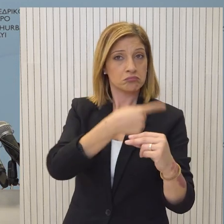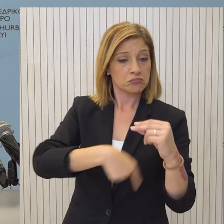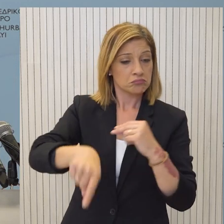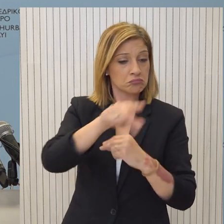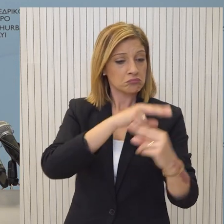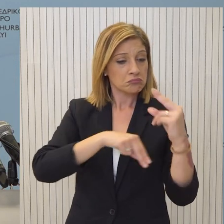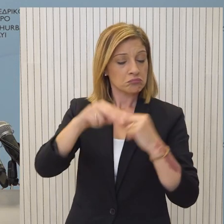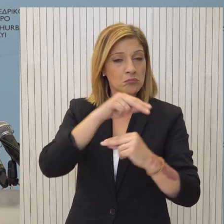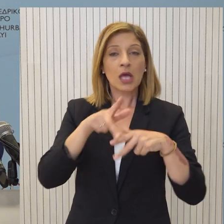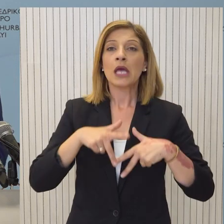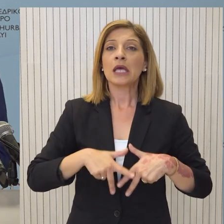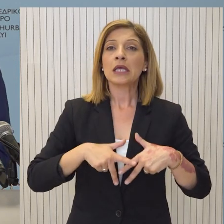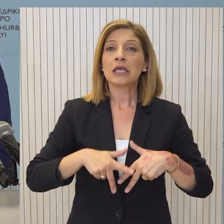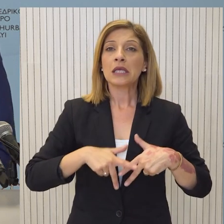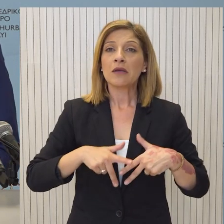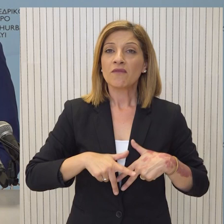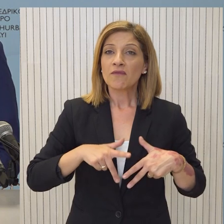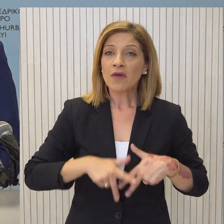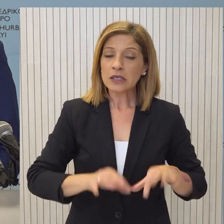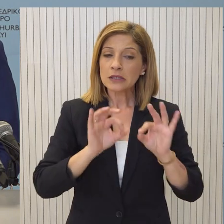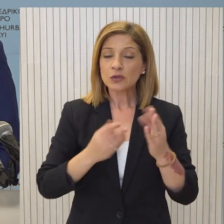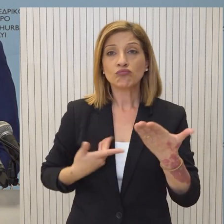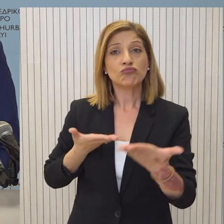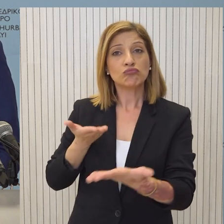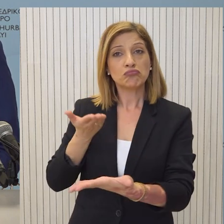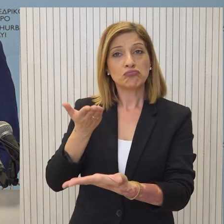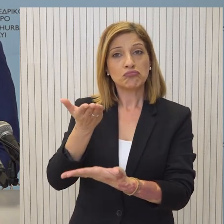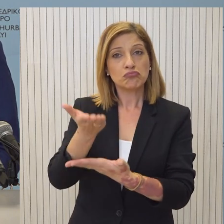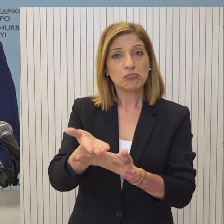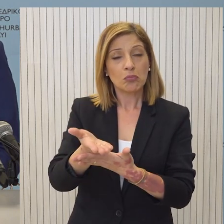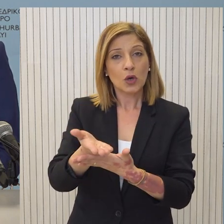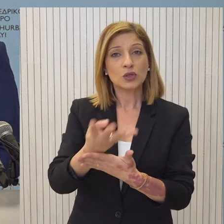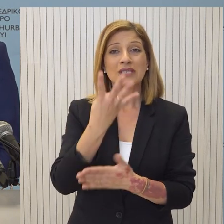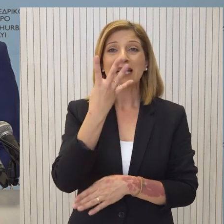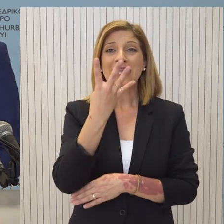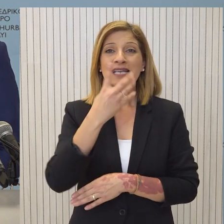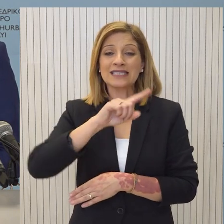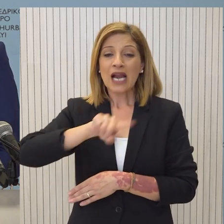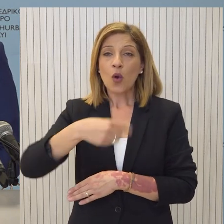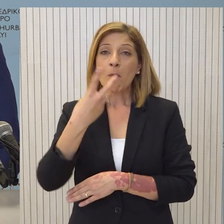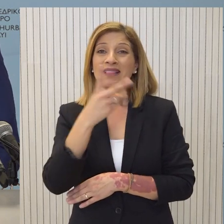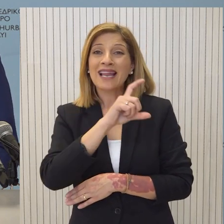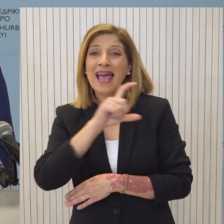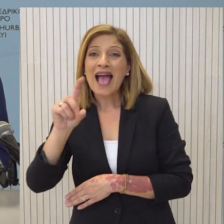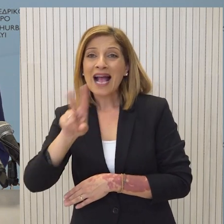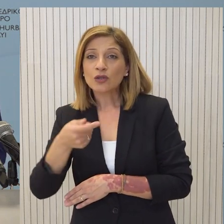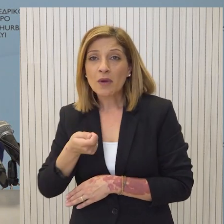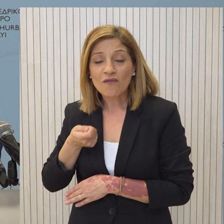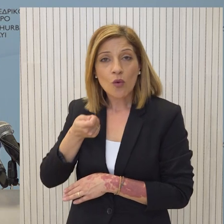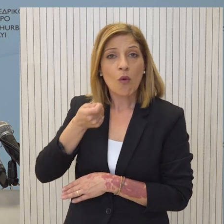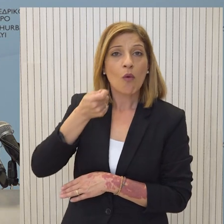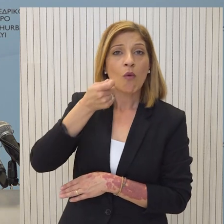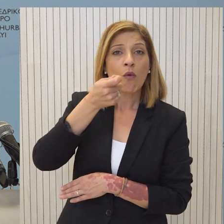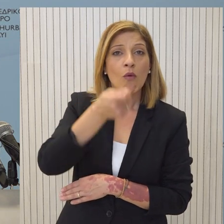η κυβέρνηση έκανε μια πολύ καλή πρόταση. Μια πρόταση χορηγίας ύψους 4,3 εκατομμυρίων ευρώ που